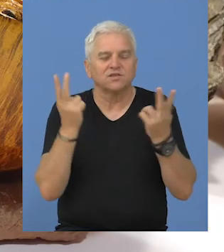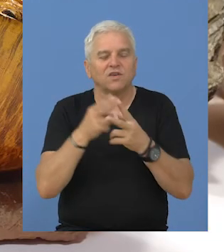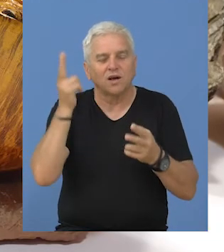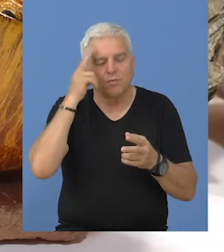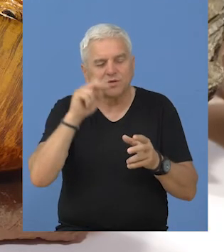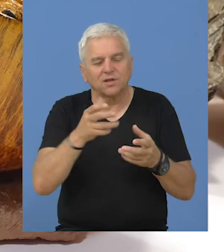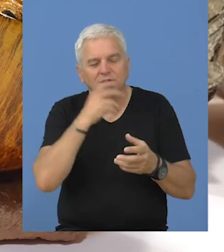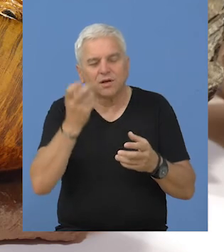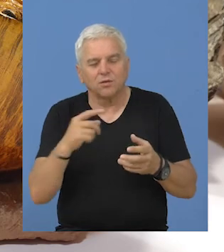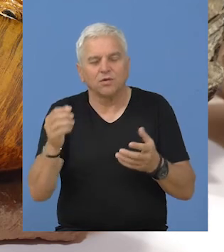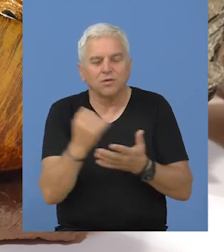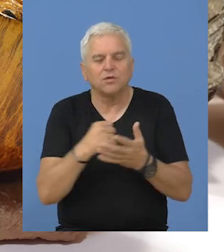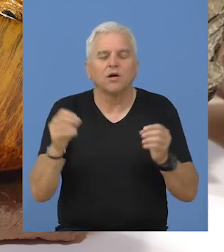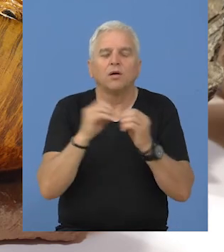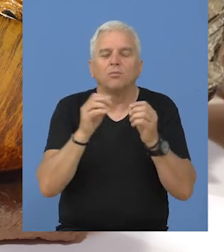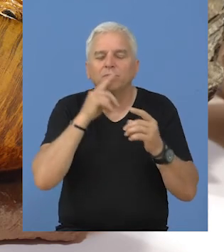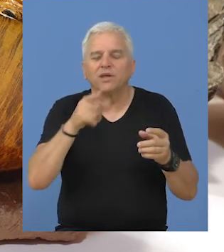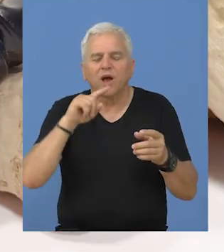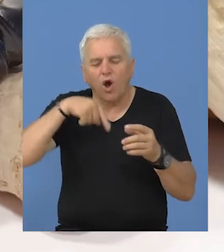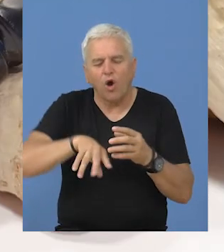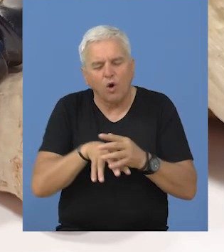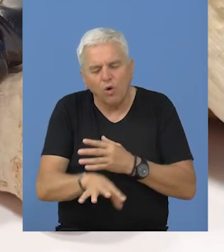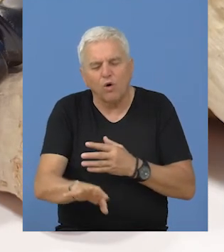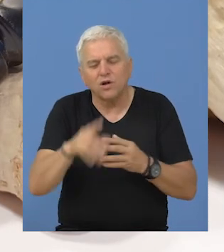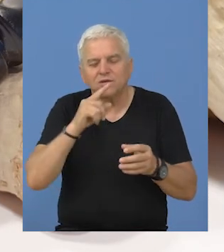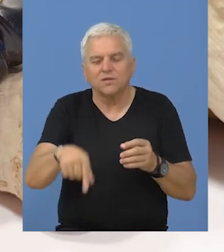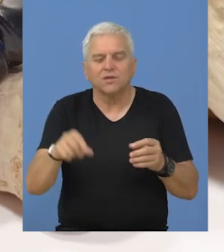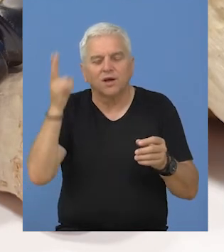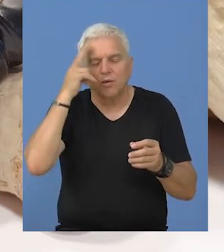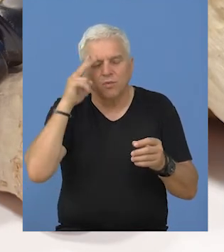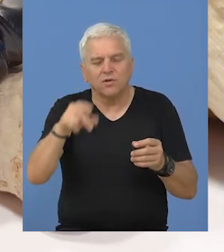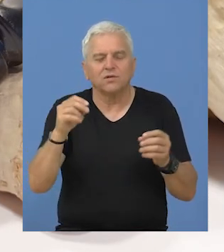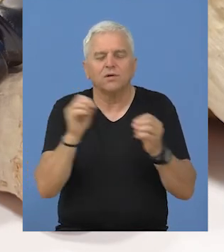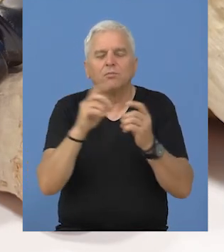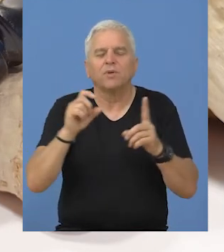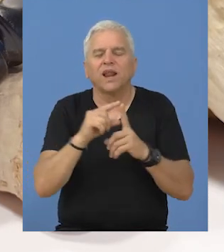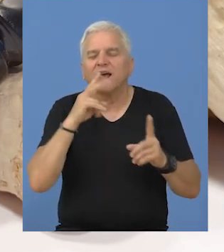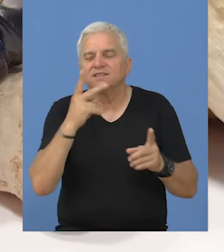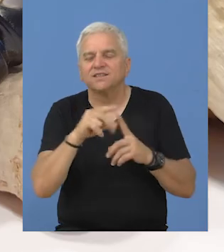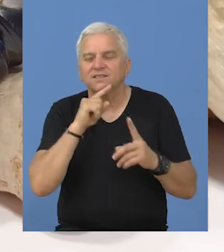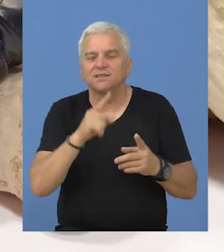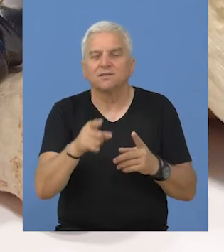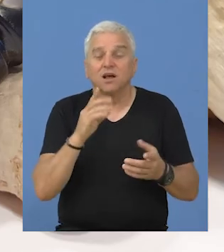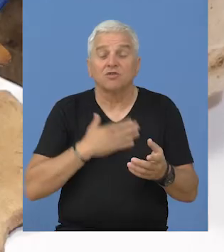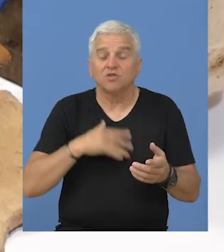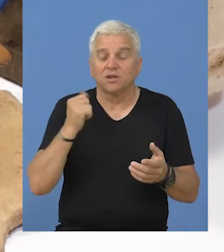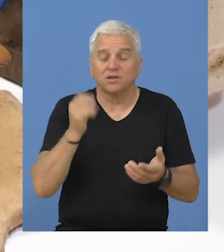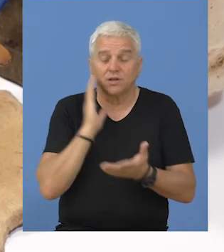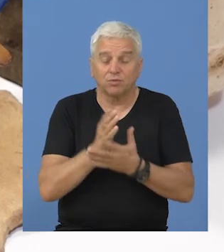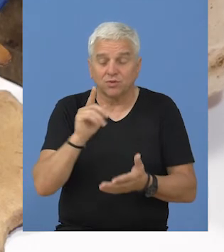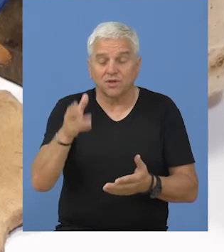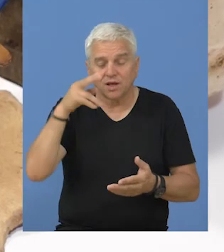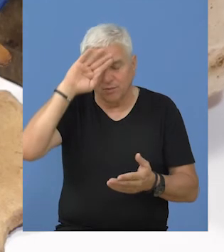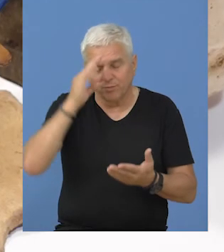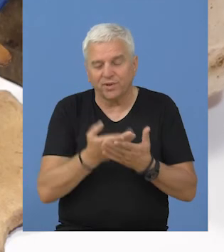svetskih primeraka koristi se brijar, koren biljke koja je pod nas poznatija kao vres. Ukoliko želite da budete